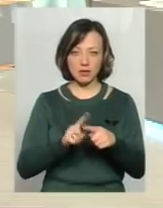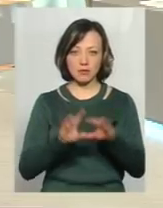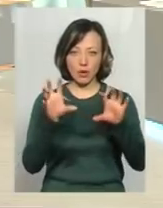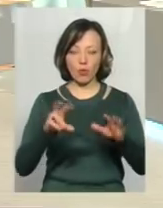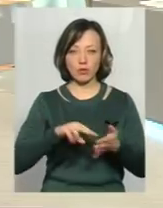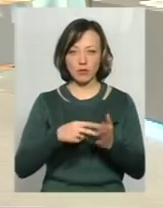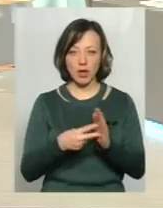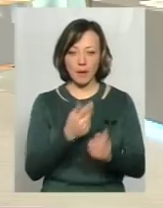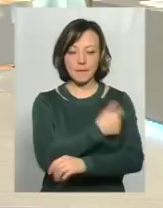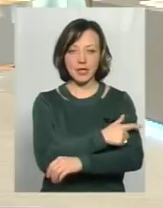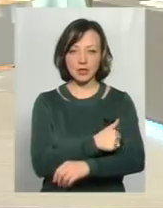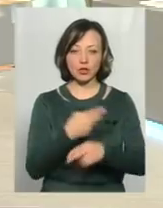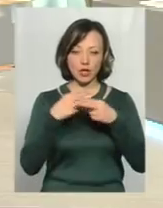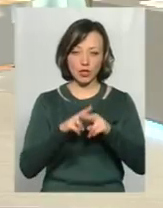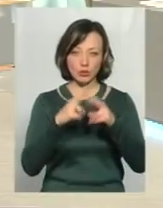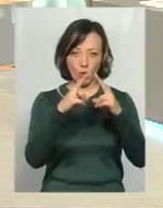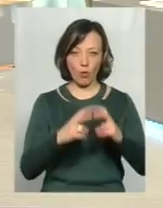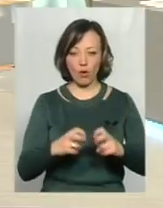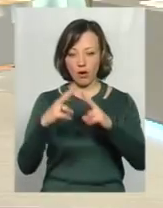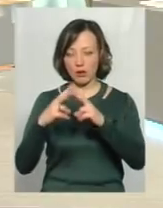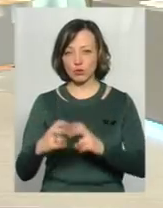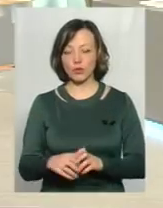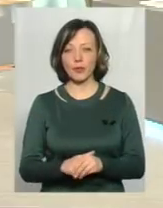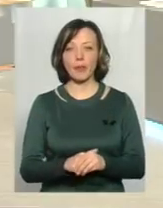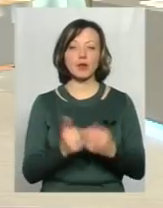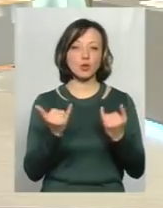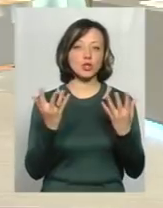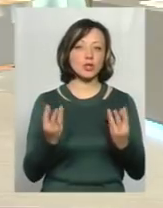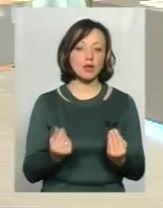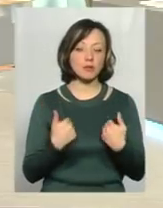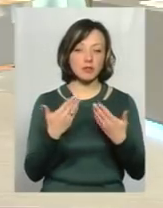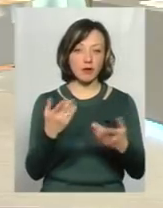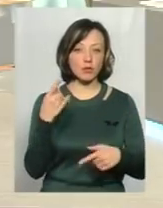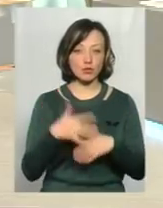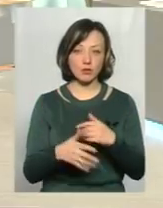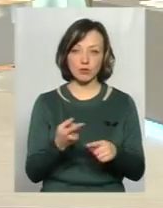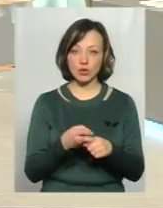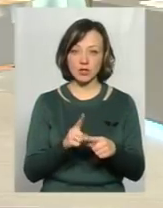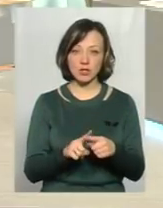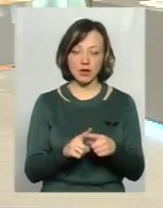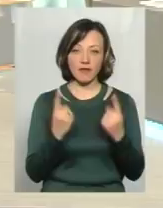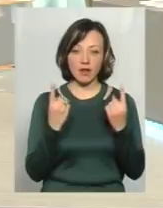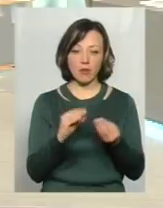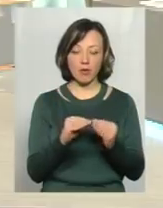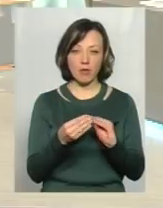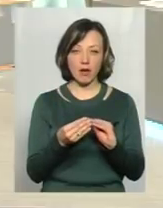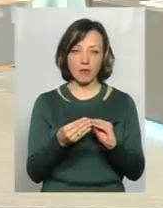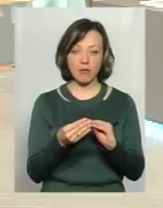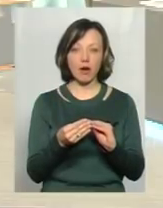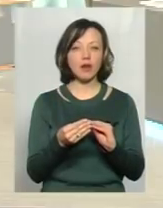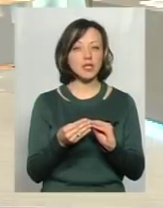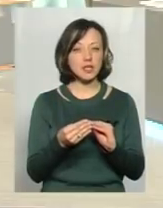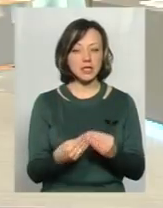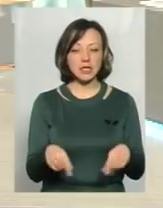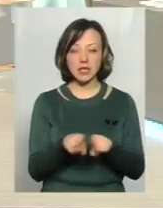приходження медичного, технічного огляду, тому що на сьогоднішній день ми з вами розуміємо, що це є велика проблематика. Відповідно, те ж